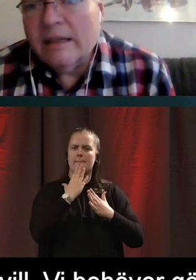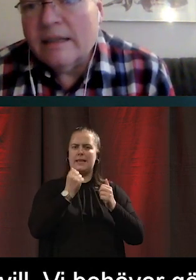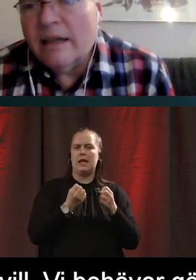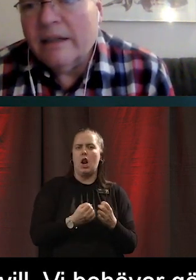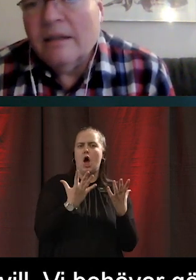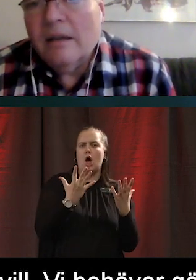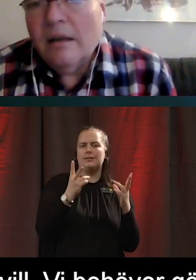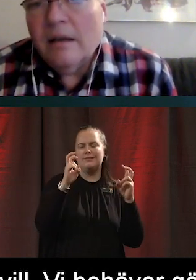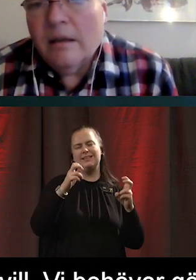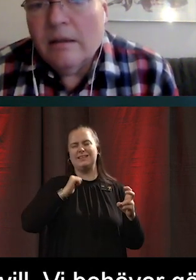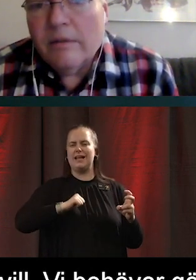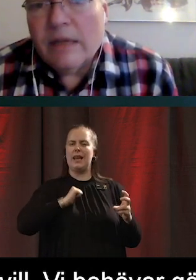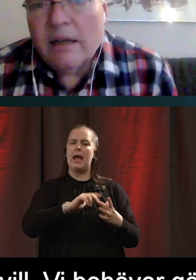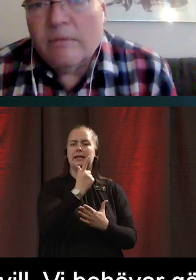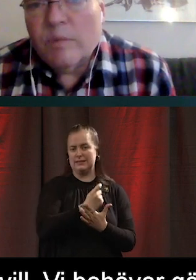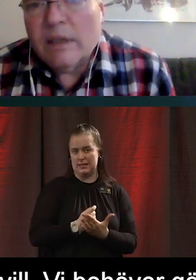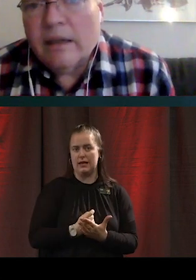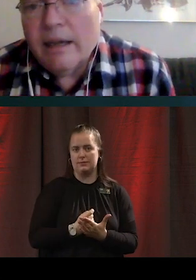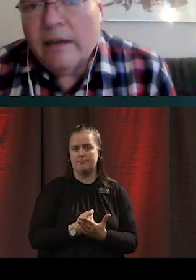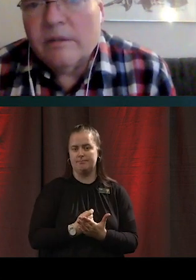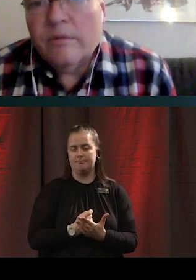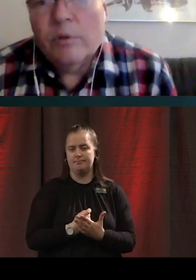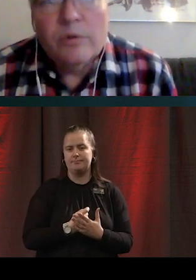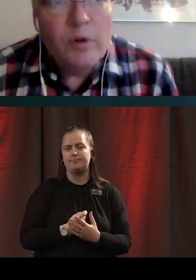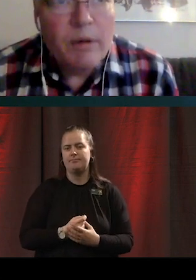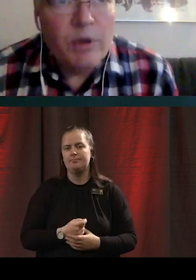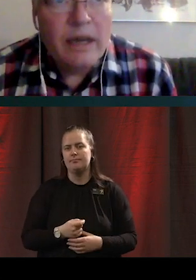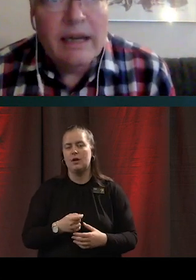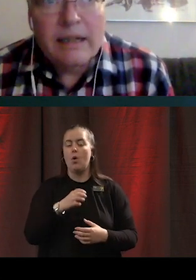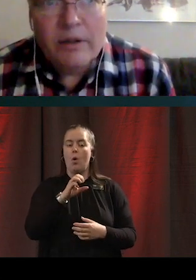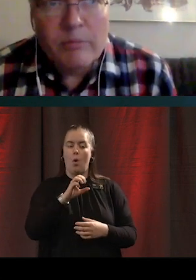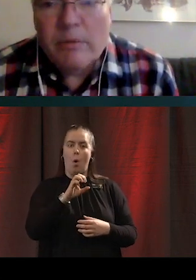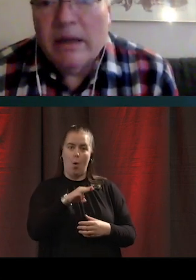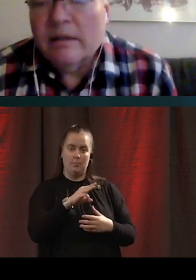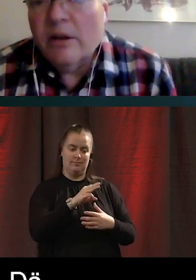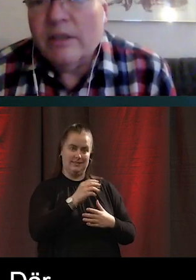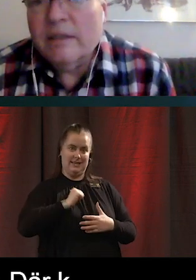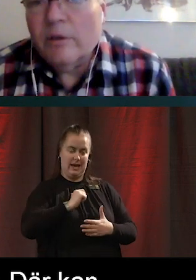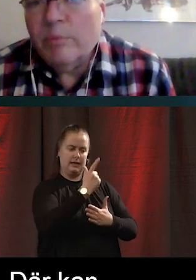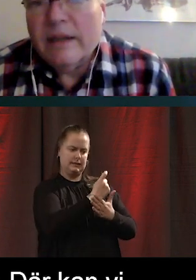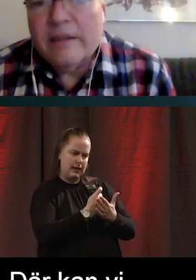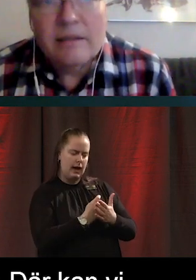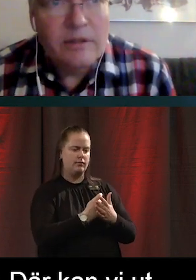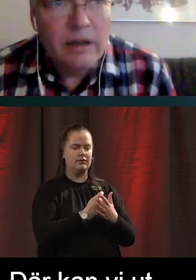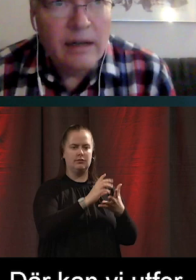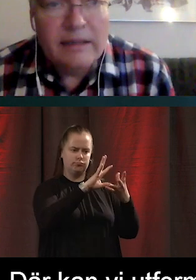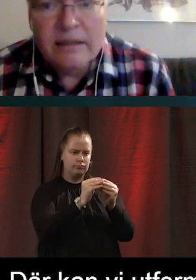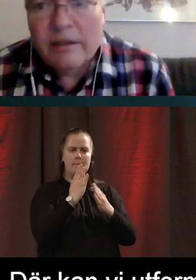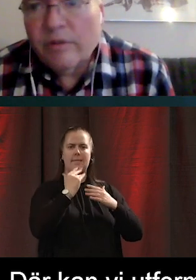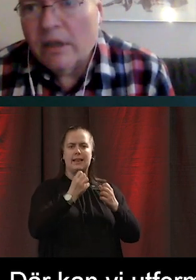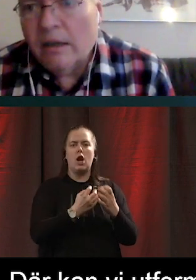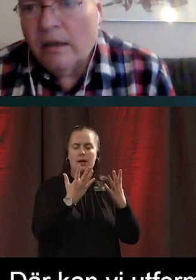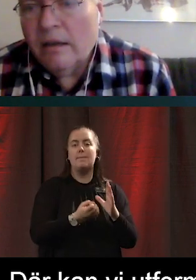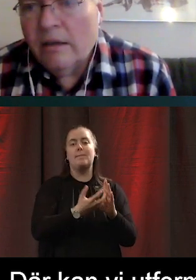tillgänglig design. Vi kan där utforma mycket enklare och mycket bättre lösningar. Och på det sättet göra det